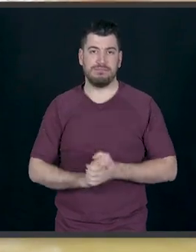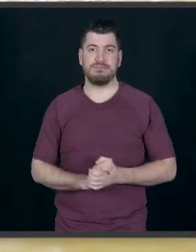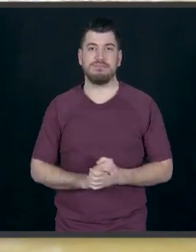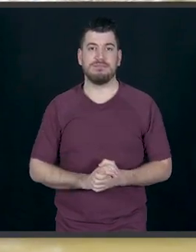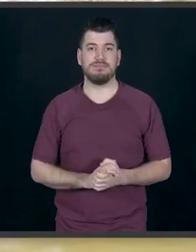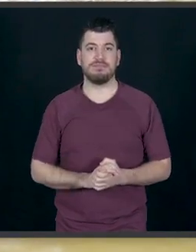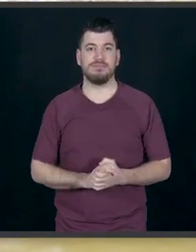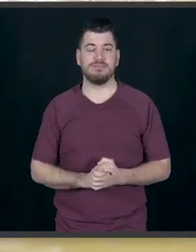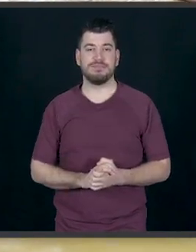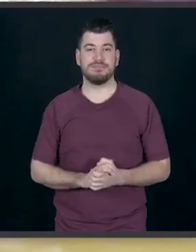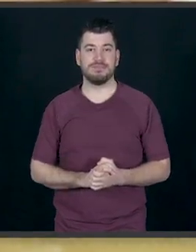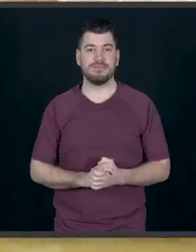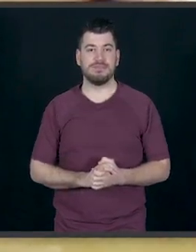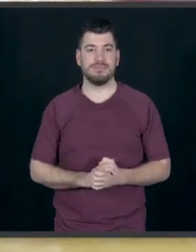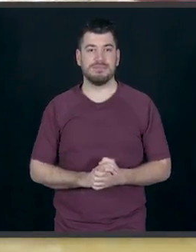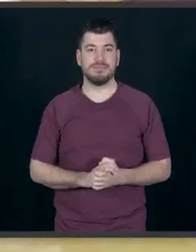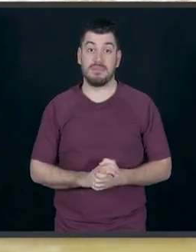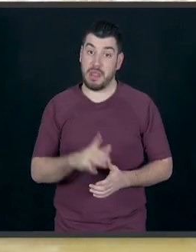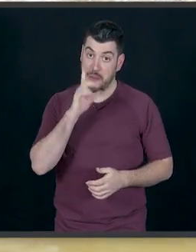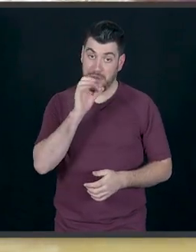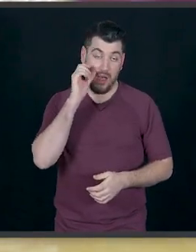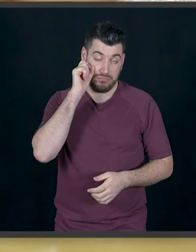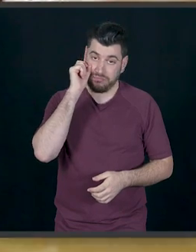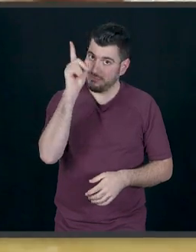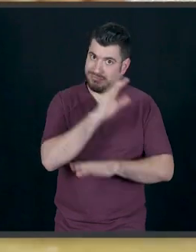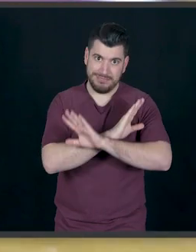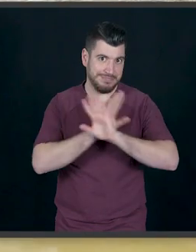Εντάξει, τι ωραίο που είναι. Είναι καταπληκτικό.